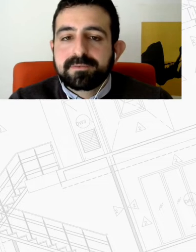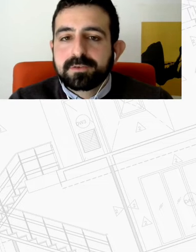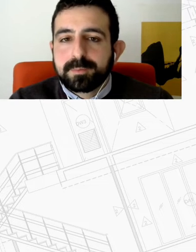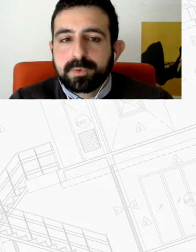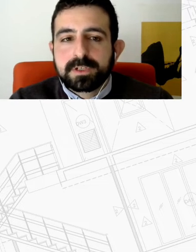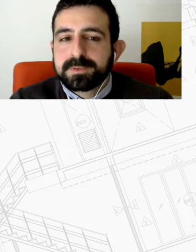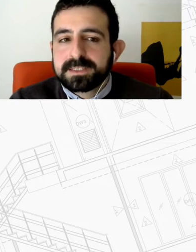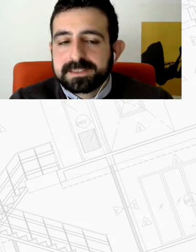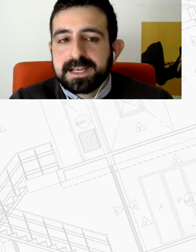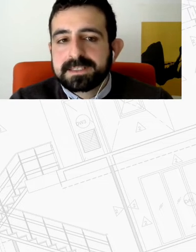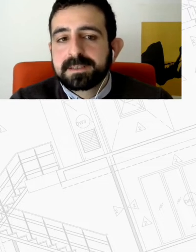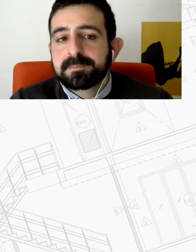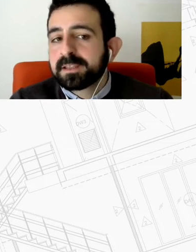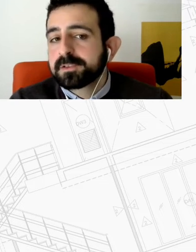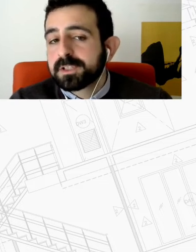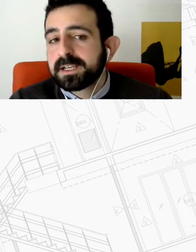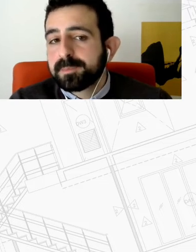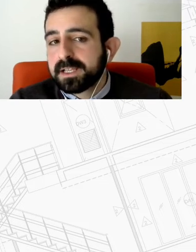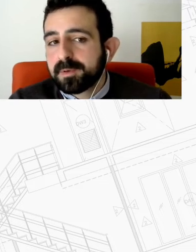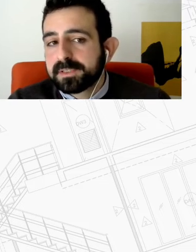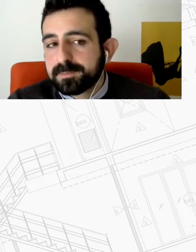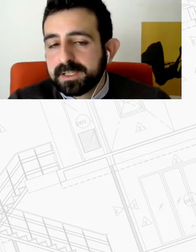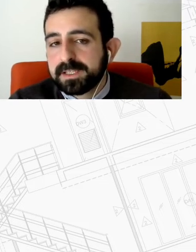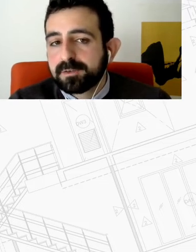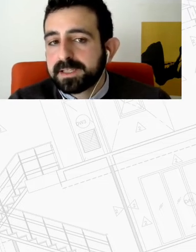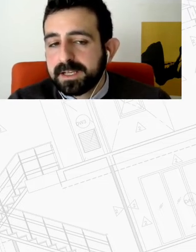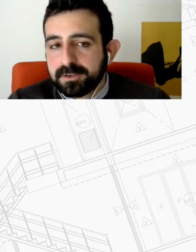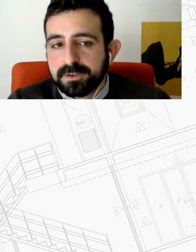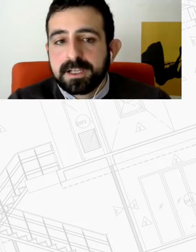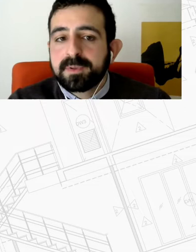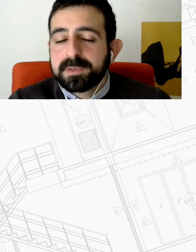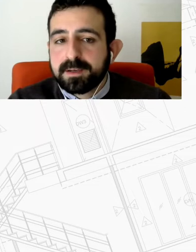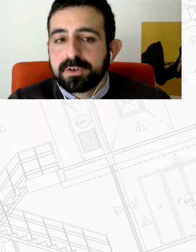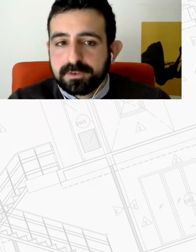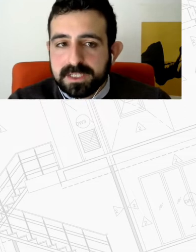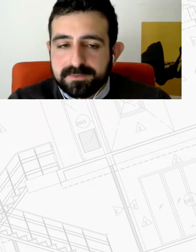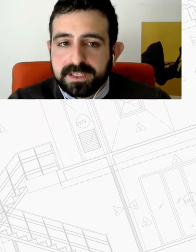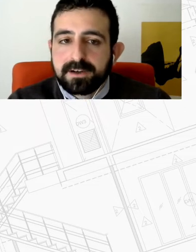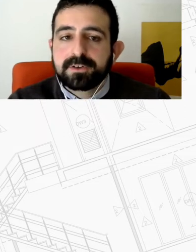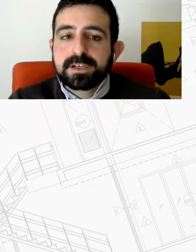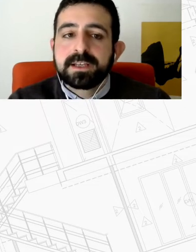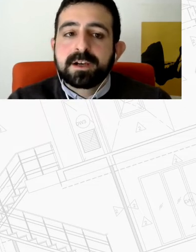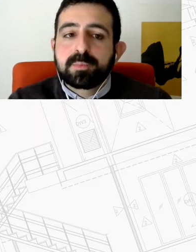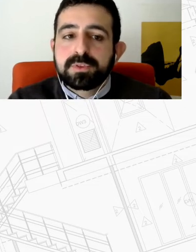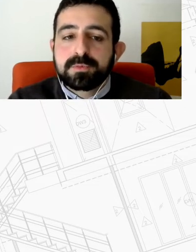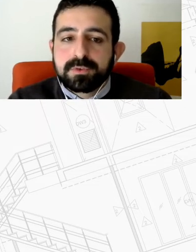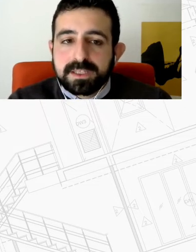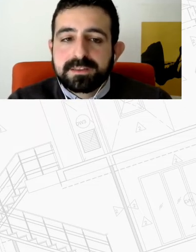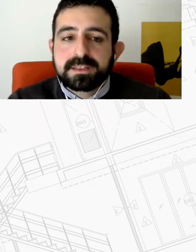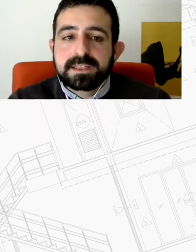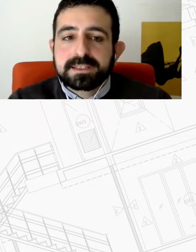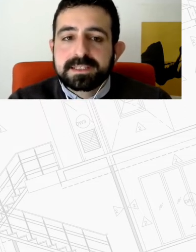να λαμβάνουν οι πόλεις, ποιες είναι οι τάσεις παραδείγματος χάρη ένα παράδειγμα από την Ισπανία, το Ματαρό, μια μικρή πόλη κοντά στη Βαρκελόνη όπου